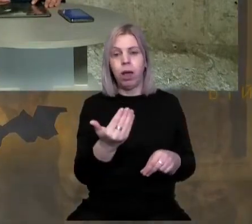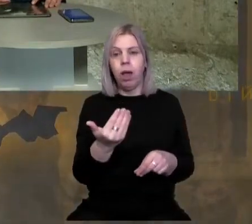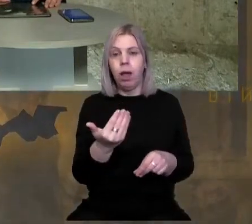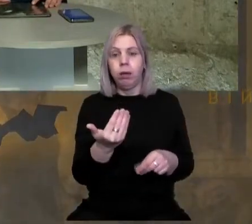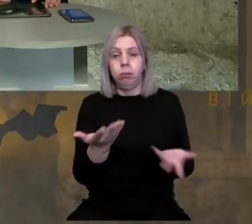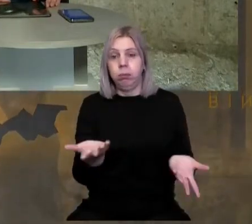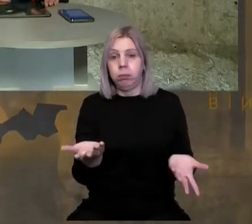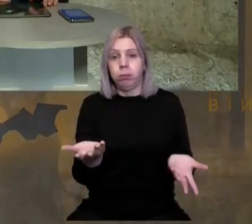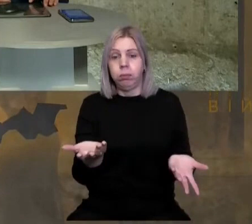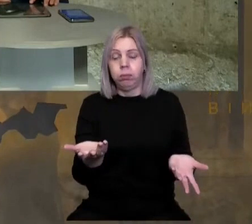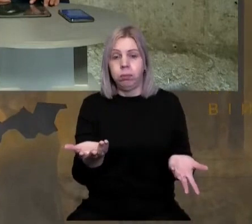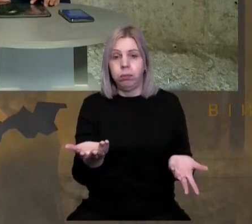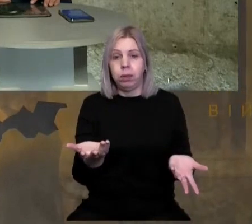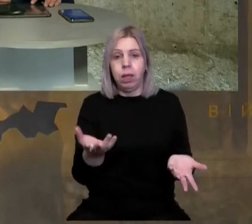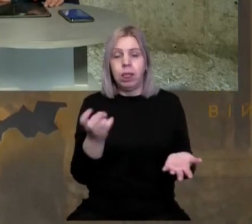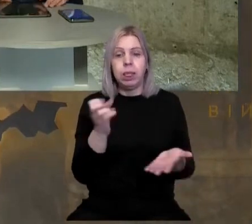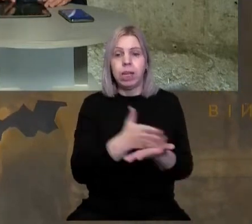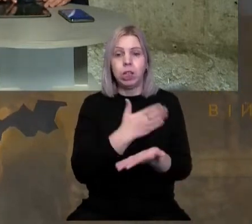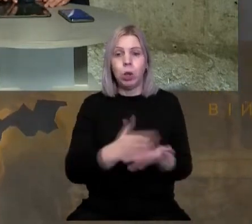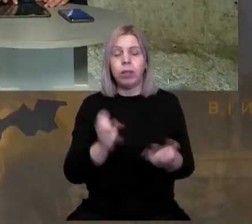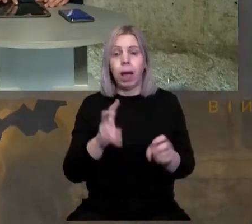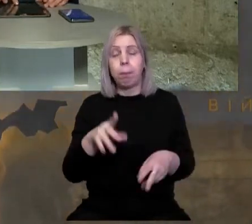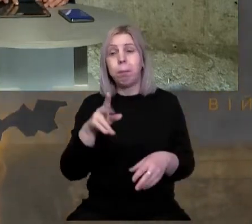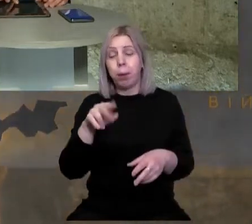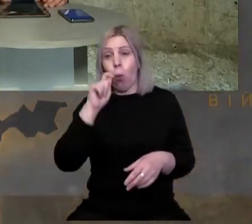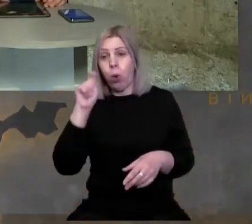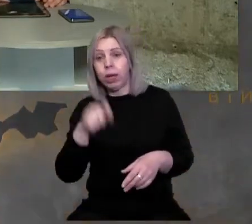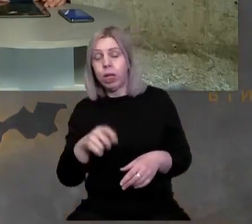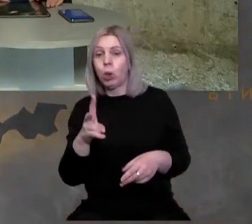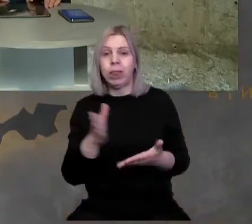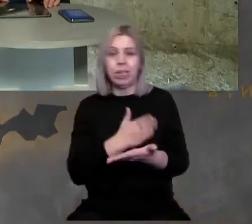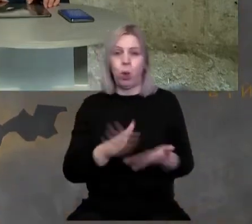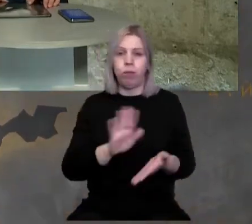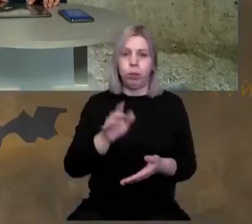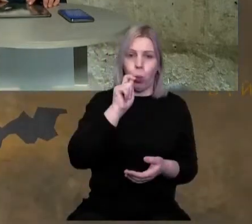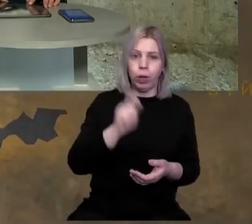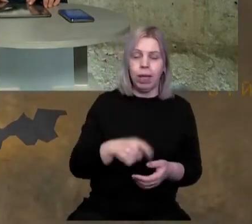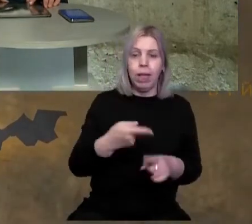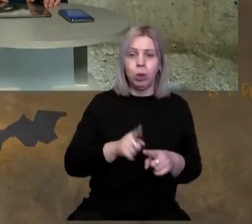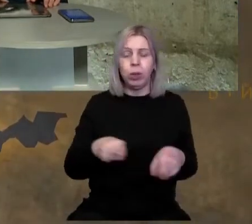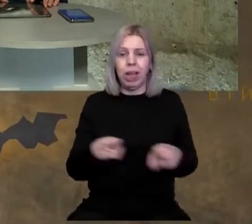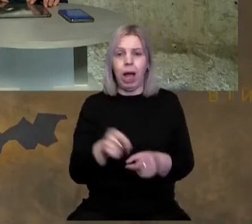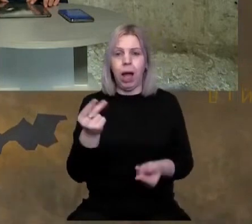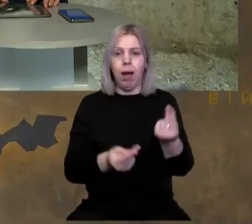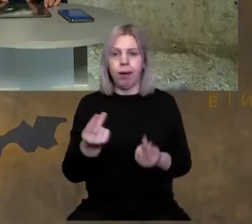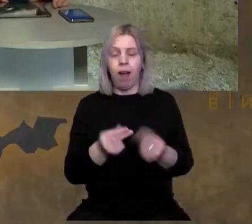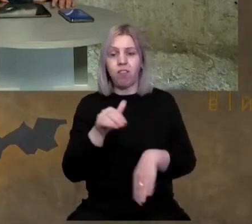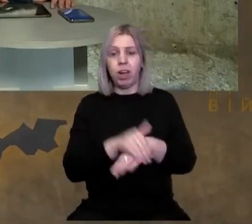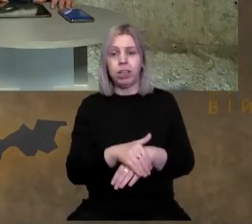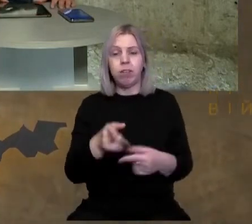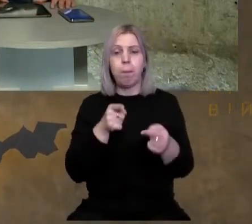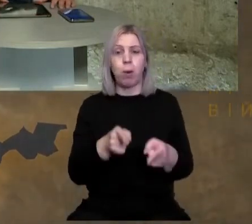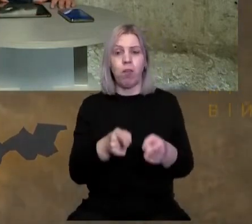не зовсім українська, але не зовсім українська. Тобто тут йде така гра. Фактично